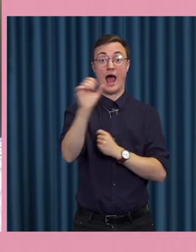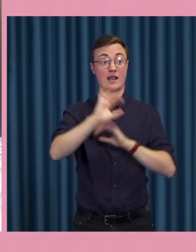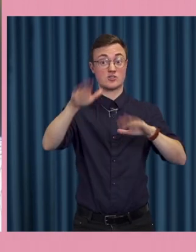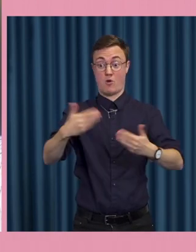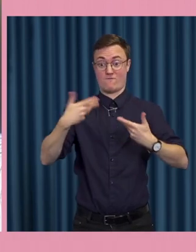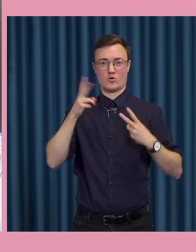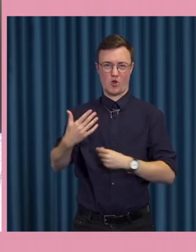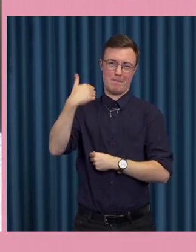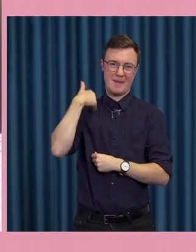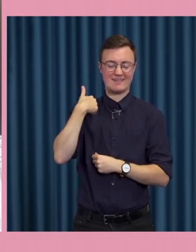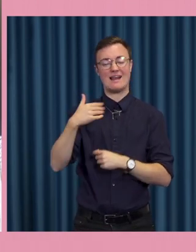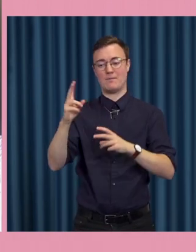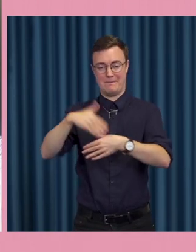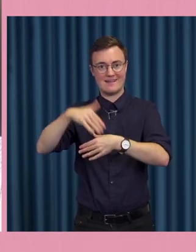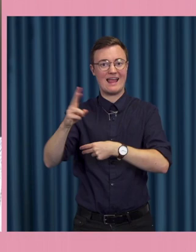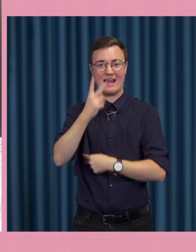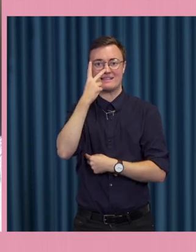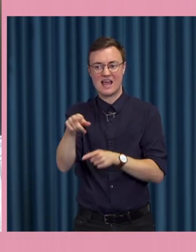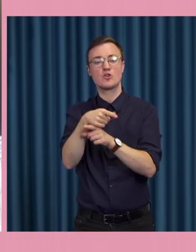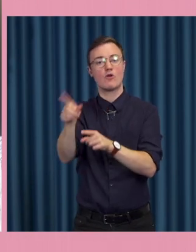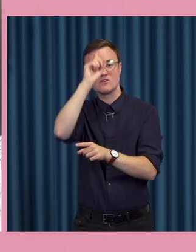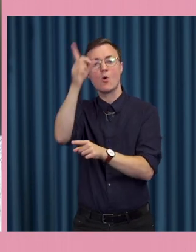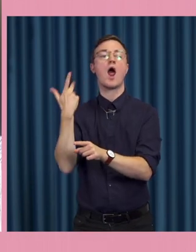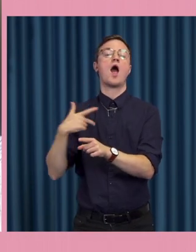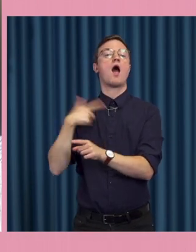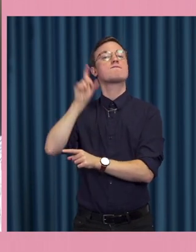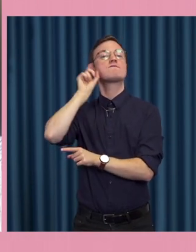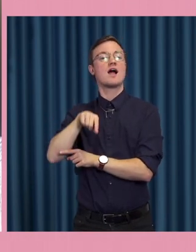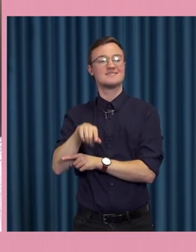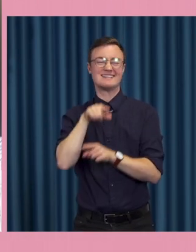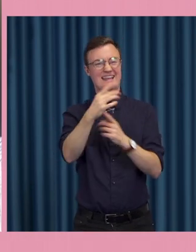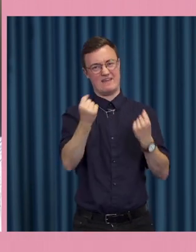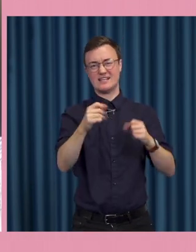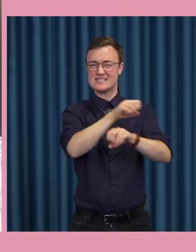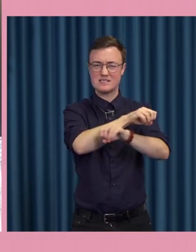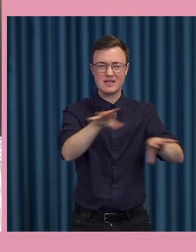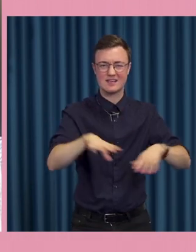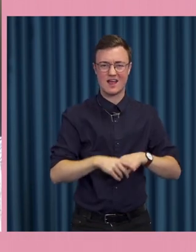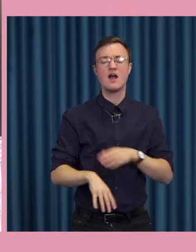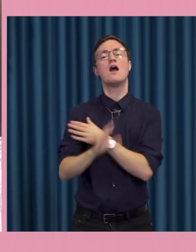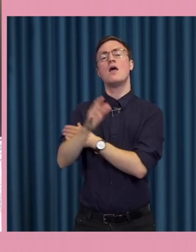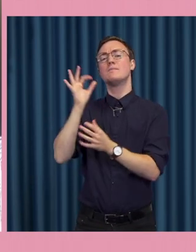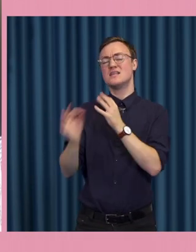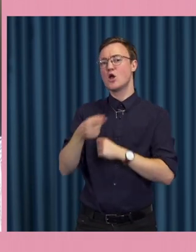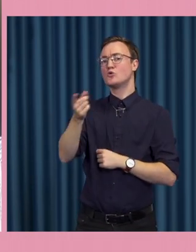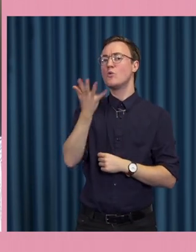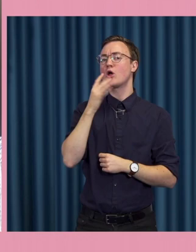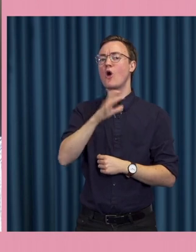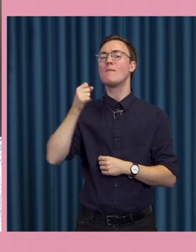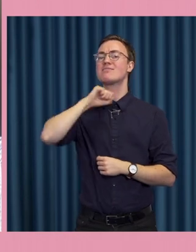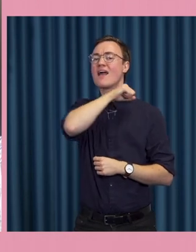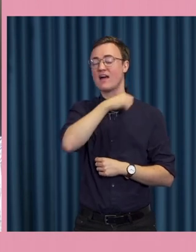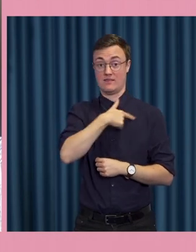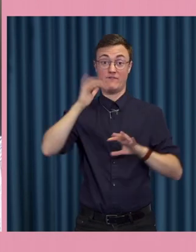medlanden eller sett dem och de förstår vad det är så att det är de viktigaste sakerna just det för du drog en parallell där till Taiwan vi har varit inne på